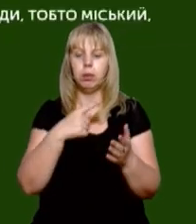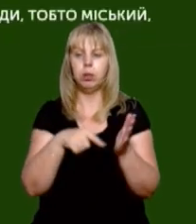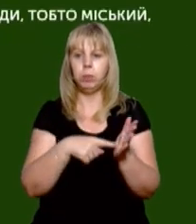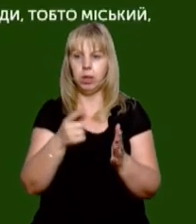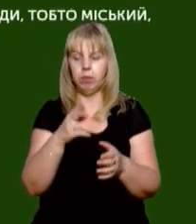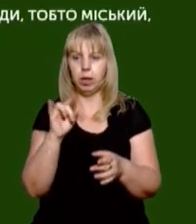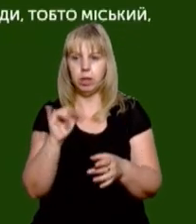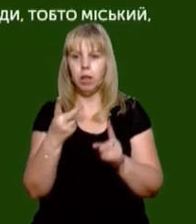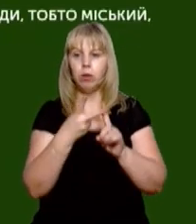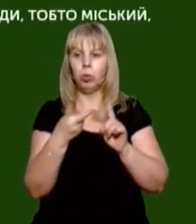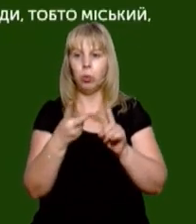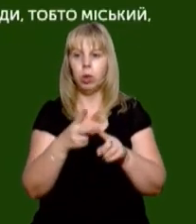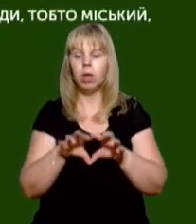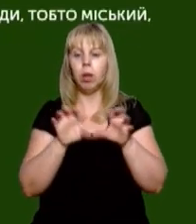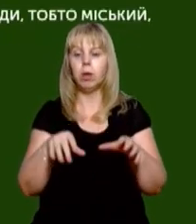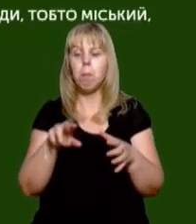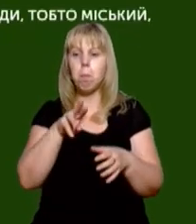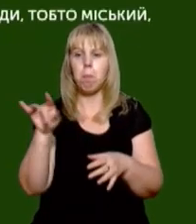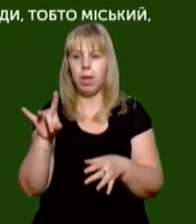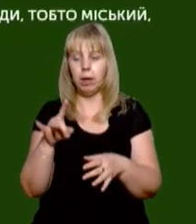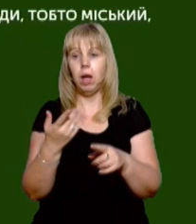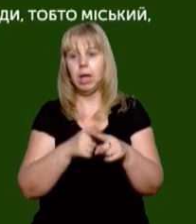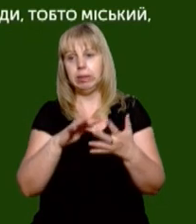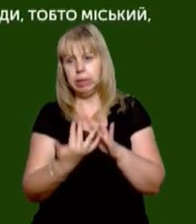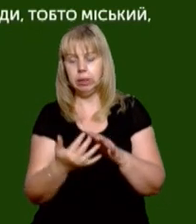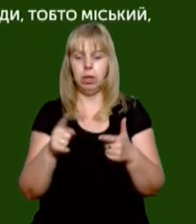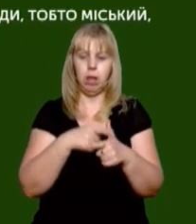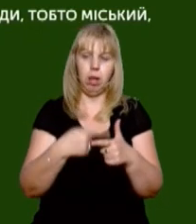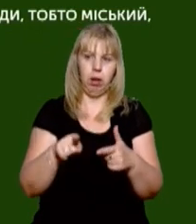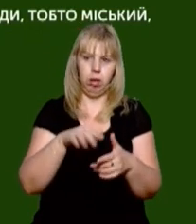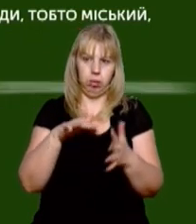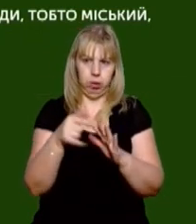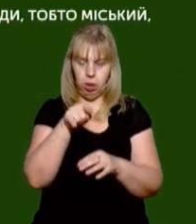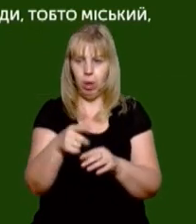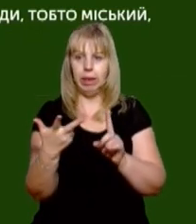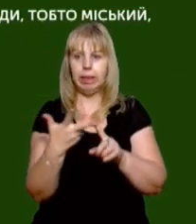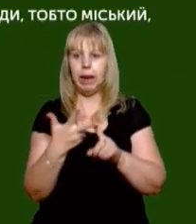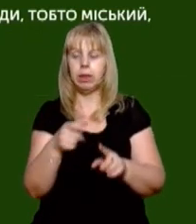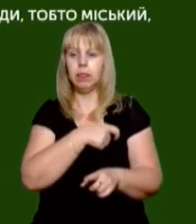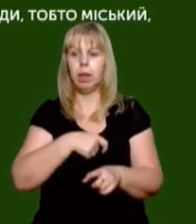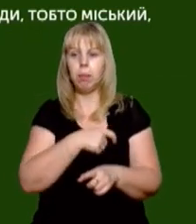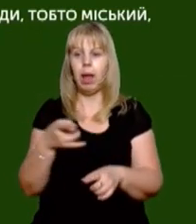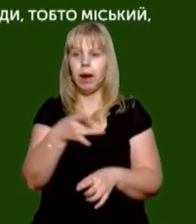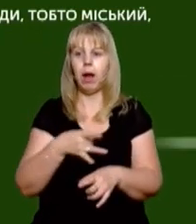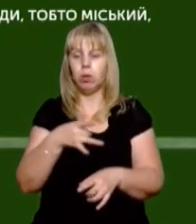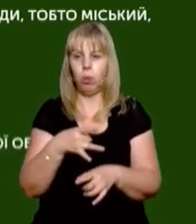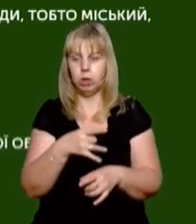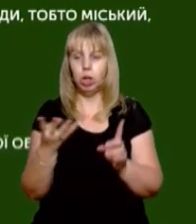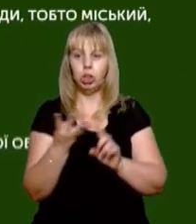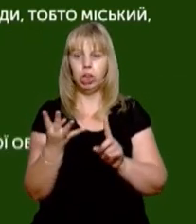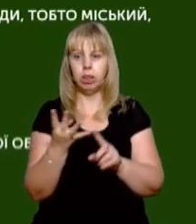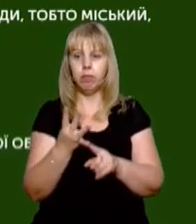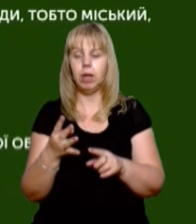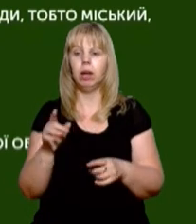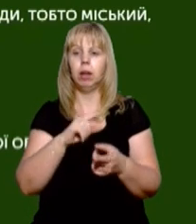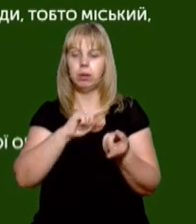ради. Другий – голова ради вашої громади, тобто міський, сільський чи селищний голова. Третій – депутати районної ради. Четвертий